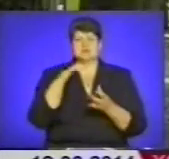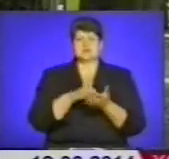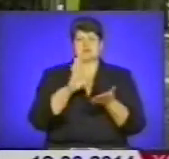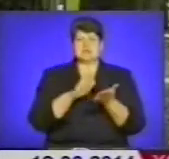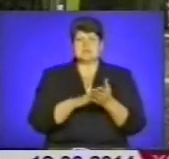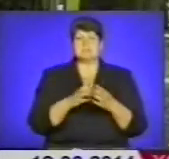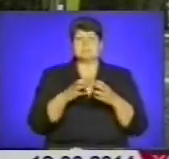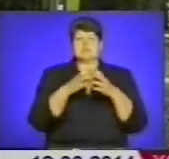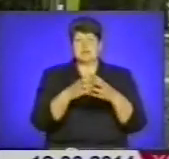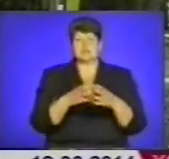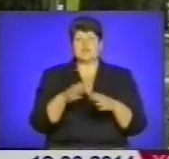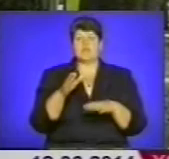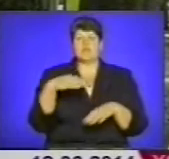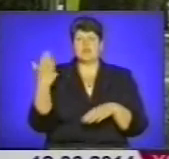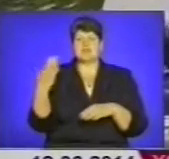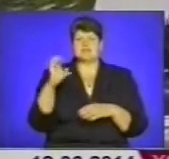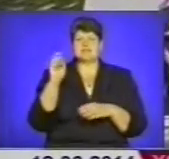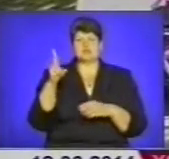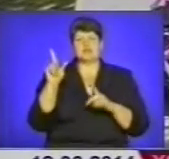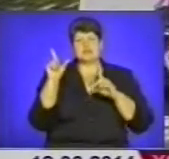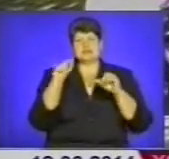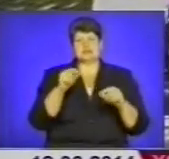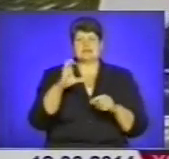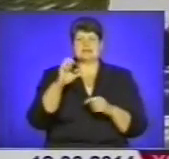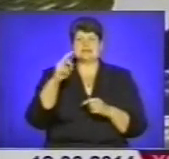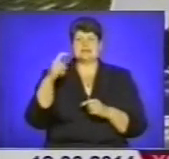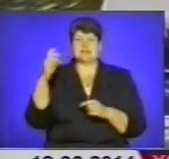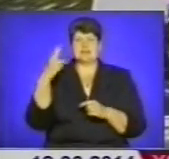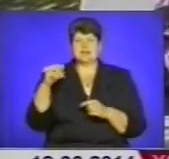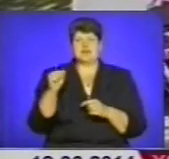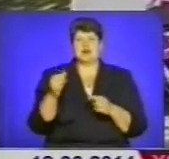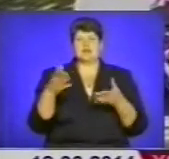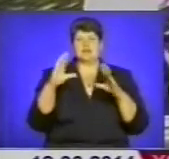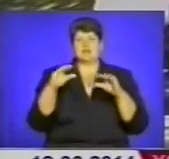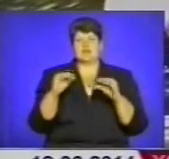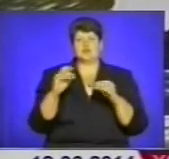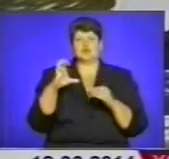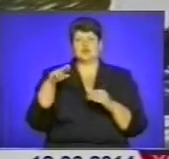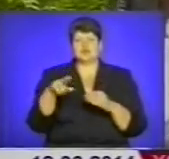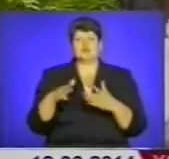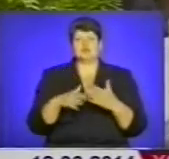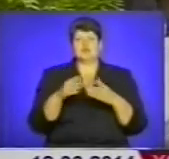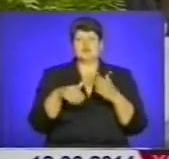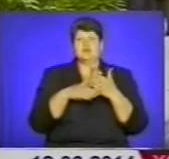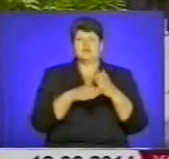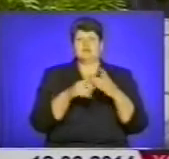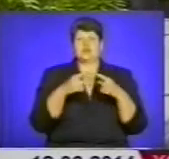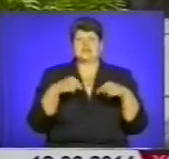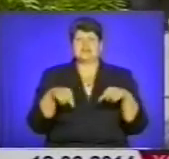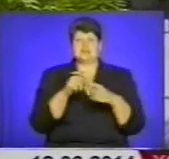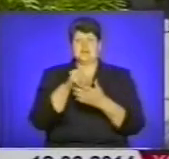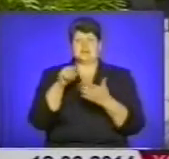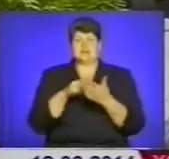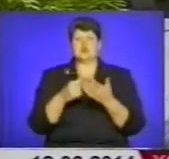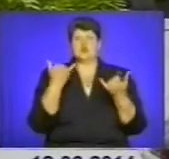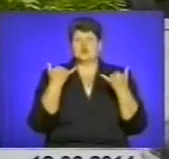у батальйони або у правий сектор і їхати на схід. А так звану диванну сотню допомагати в організаційних та інших питаннях. Якщо